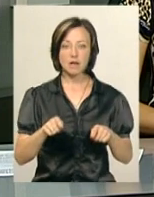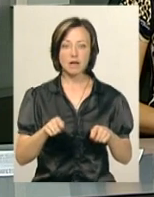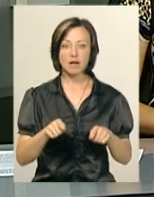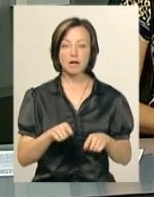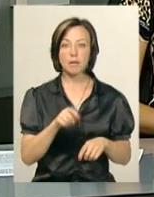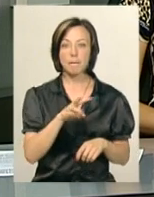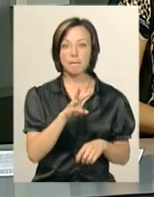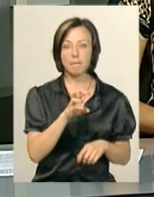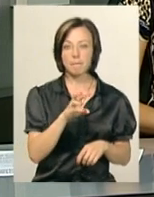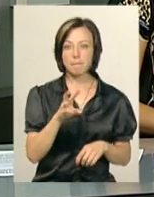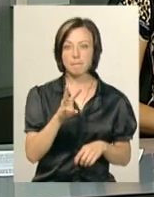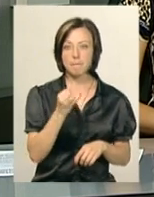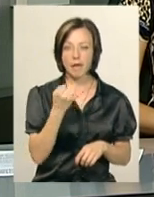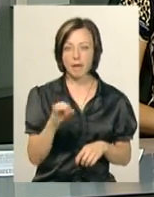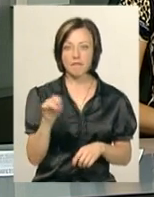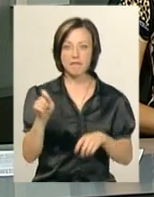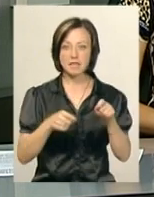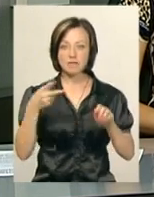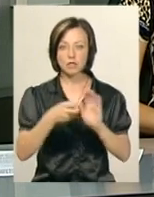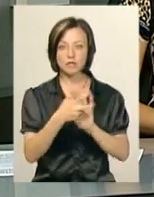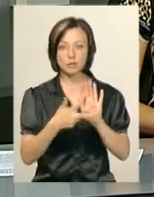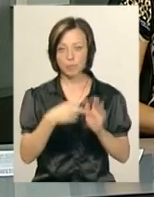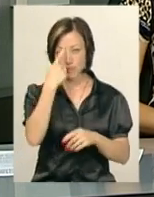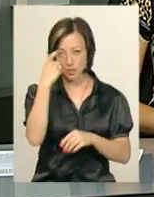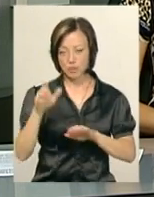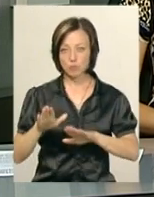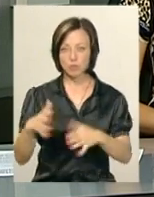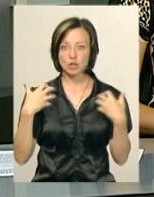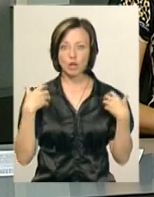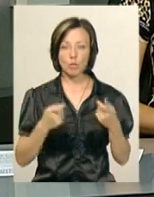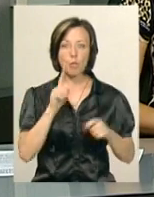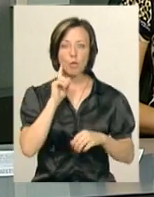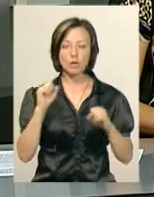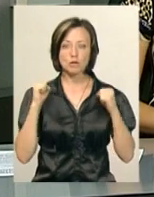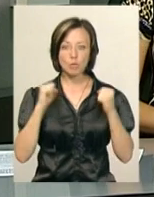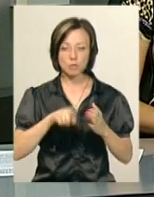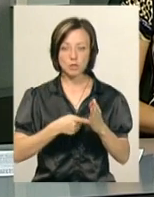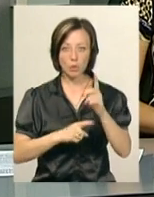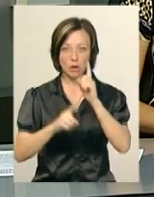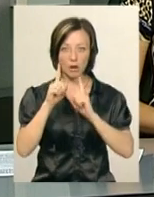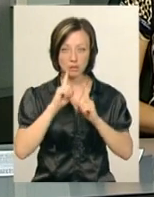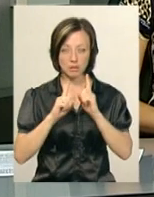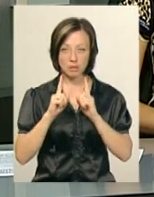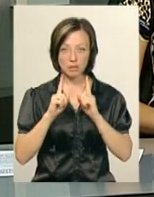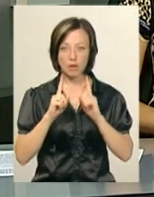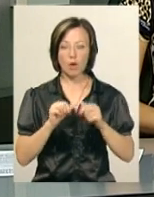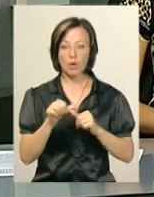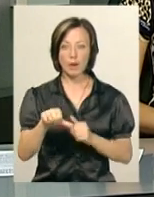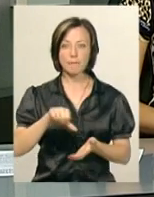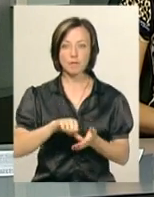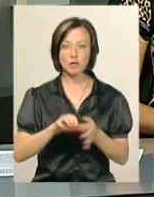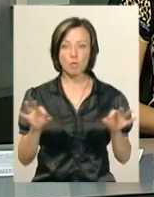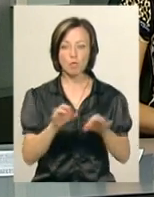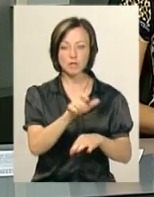-2018». Як повідомила заступник начальника управління молоді та спорту Хмельницької міської ради Олена Мандзій, окрім виступів